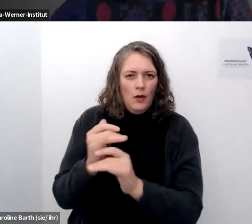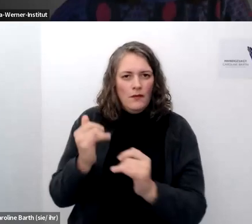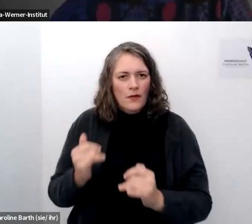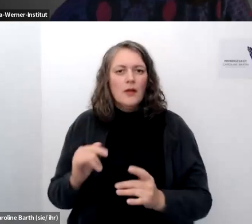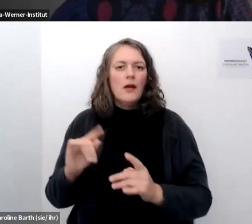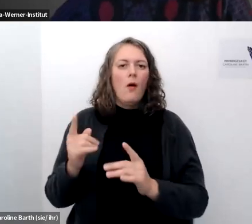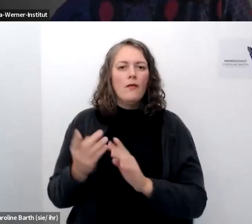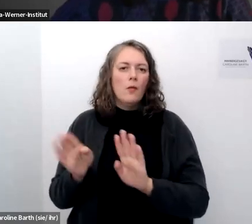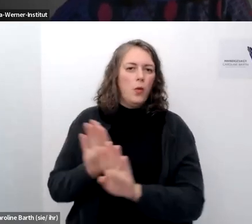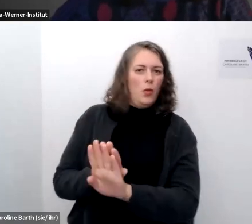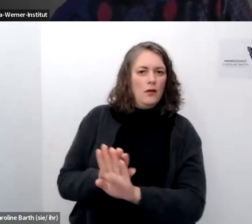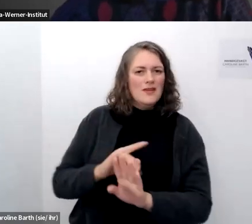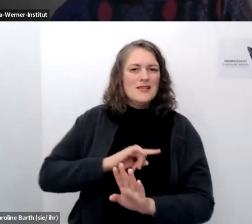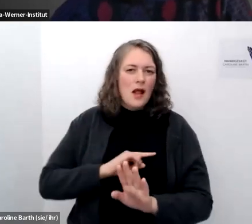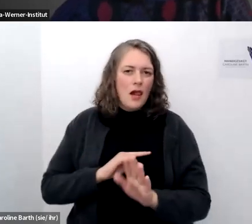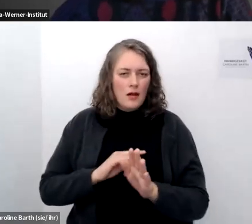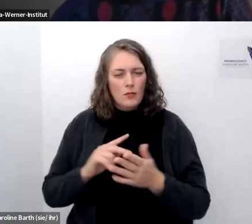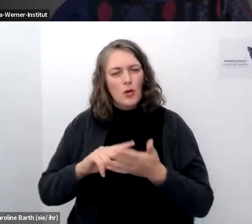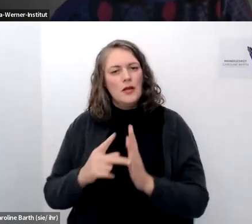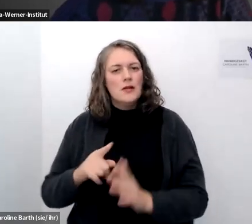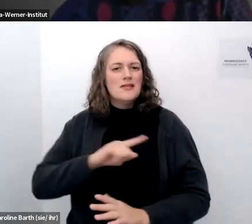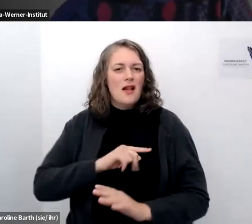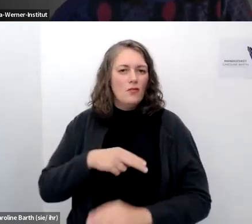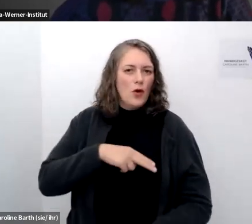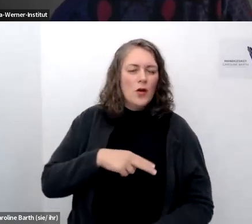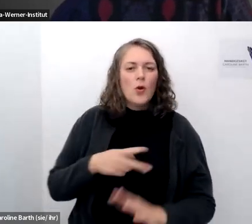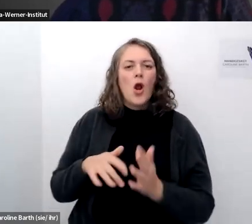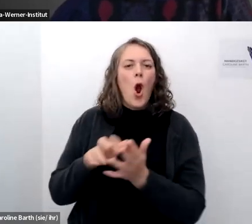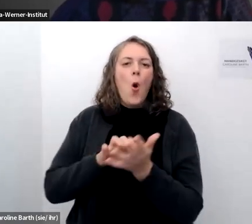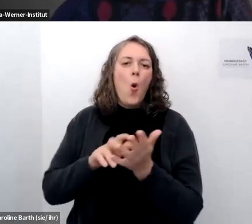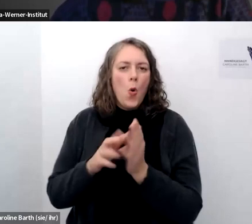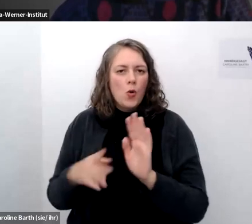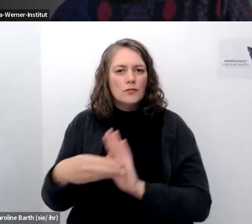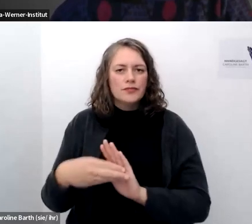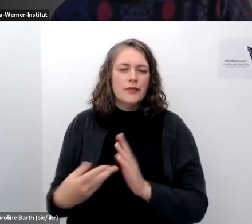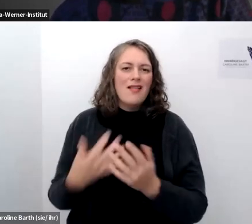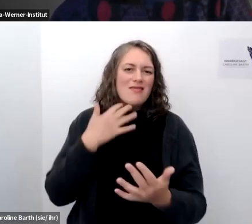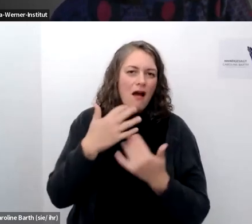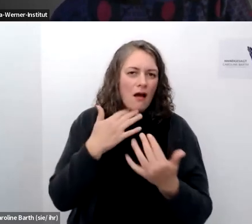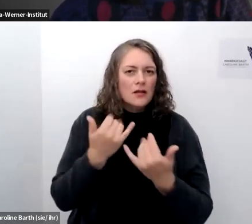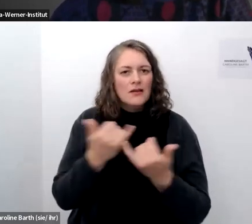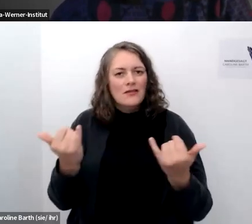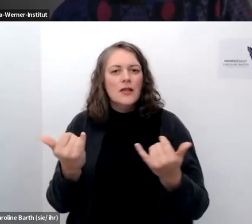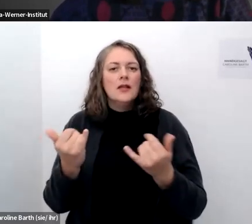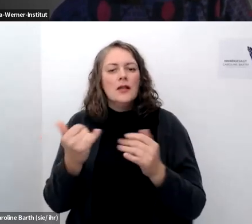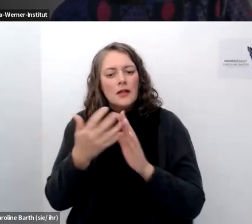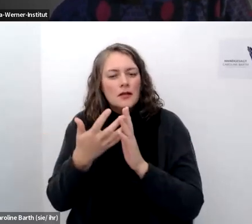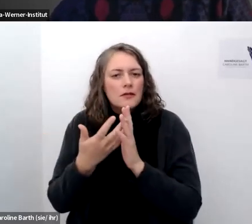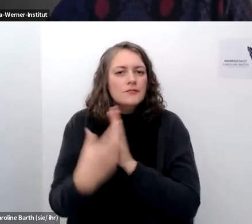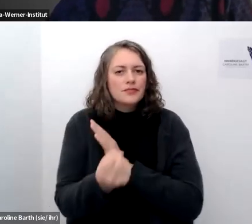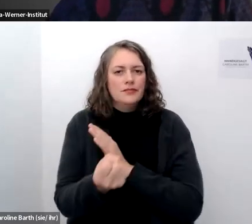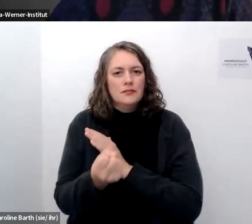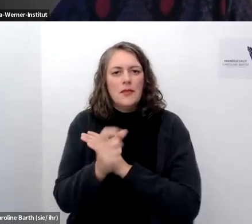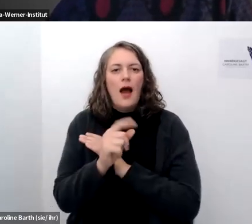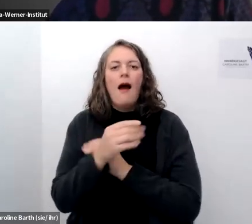bestimmte ich glaube das wäre dann noch mal der nächste schritt codes narrative und so weiter entschlüsselt werden können also ich glaube da haben